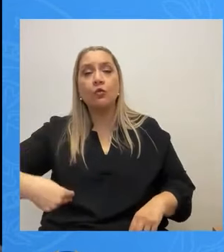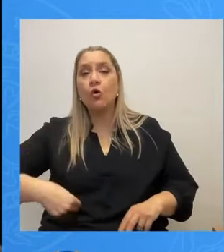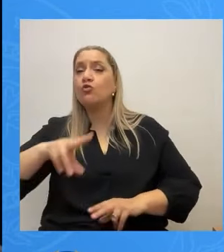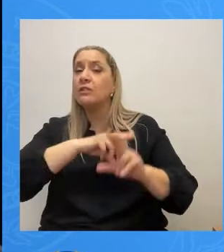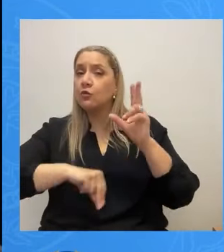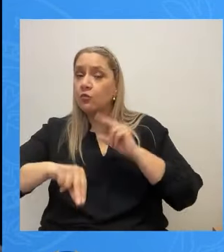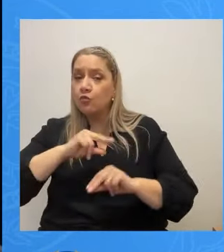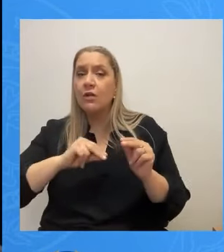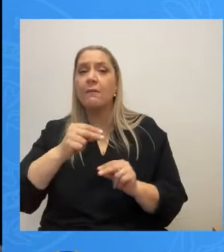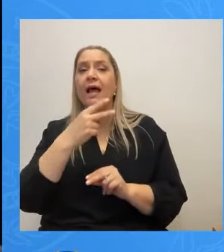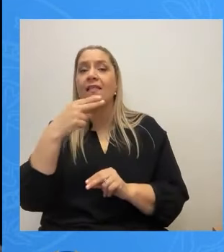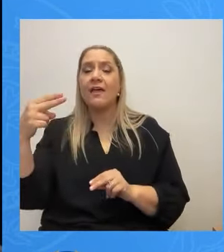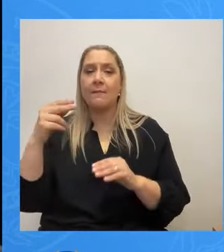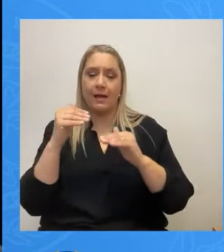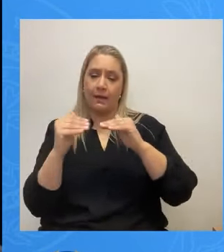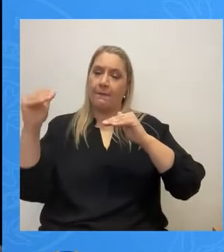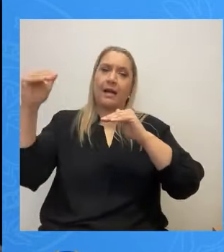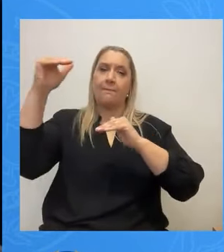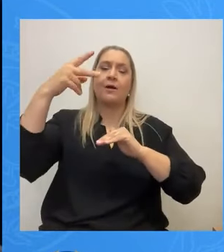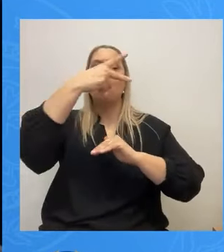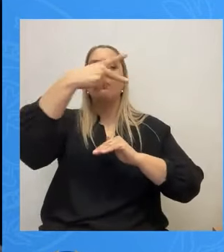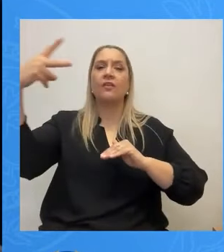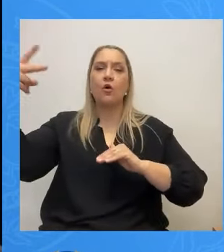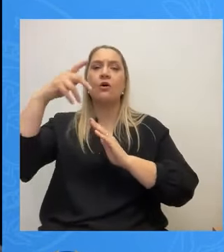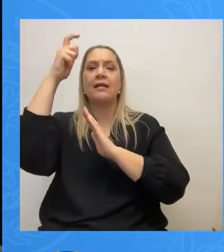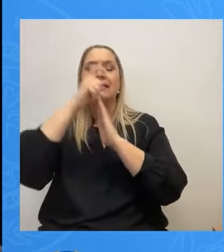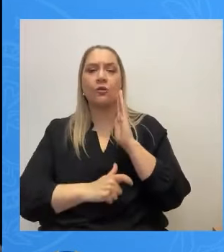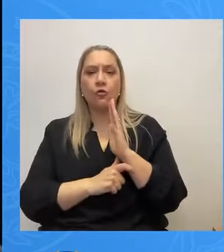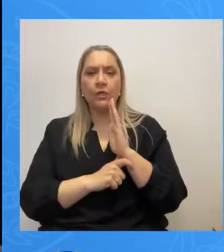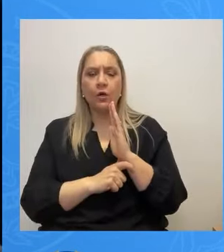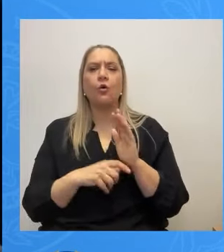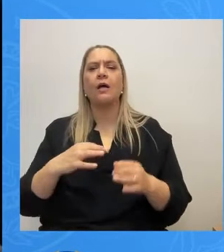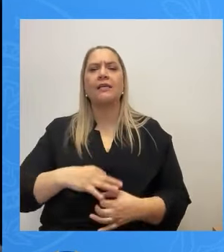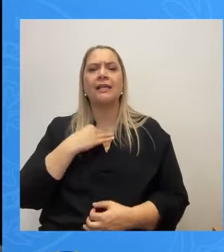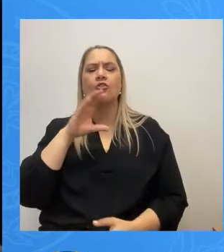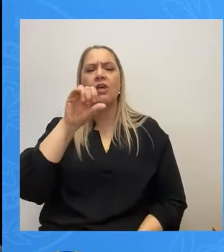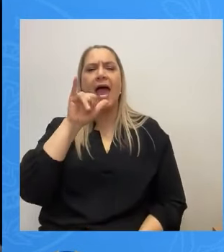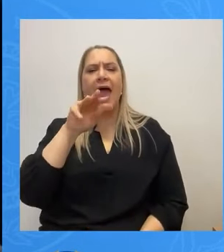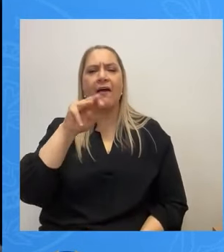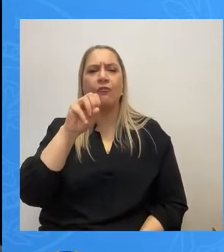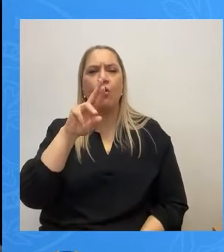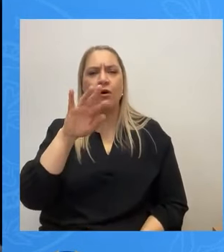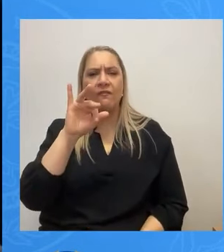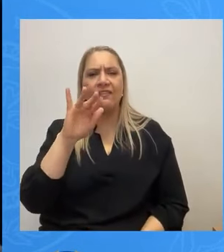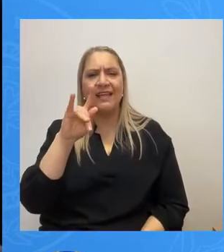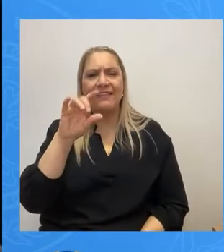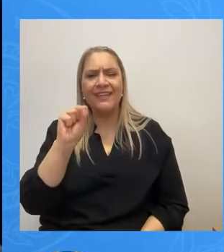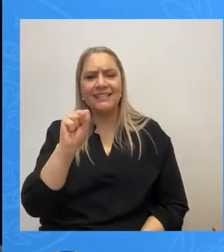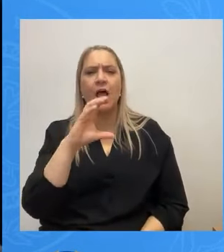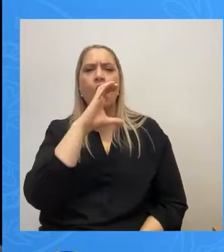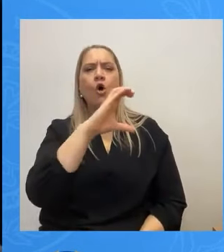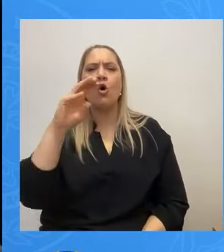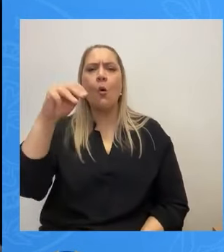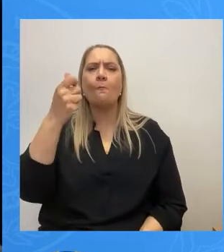για τους δύο ρόφους παραπάνω του ξενοδοχείου του κ. Ευμορφίδη, αν θυμάμαι καλά το όνομα, της Κόκοματ,